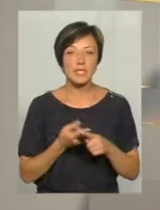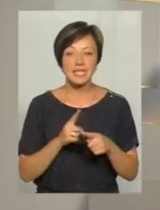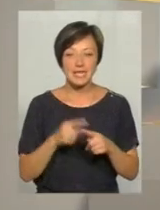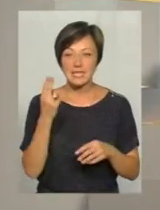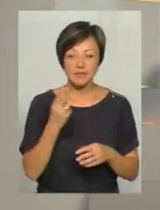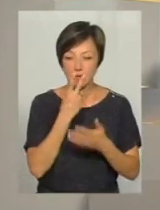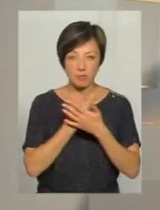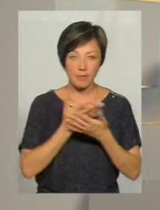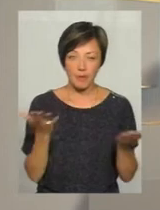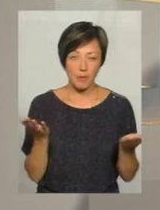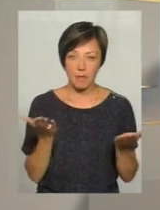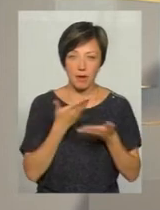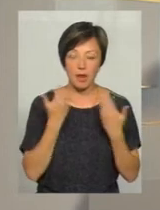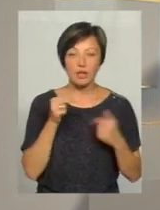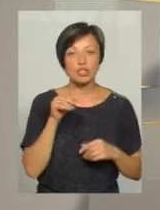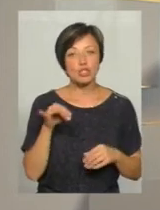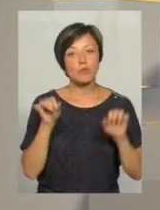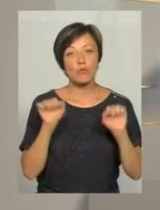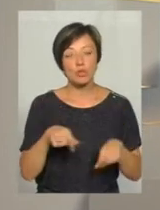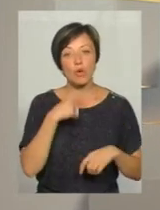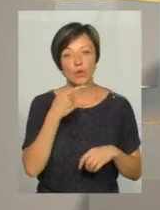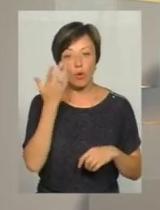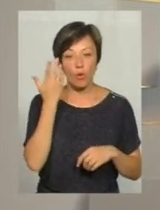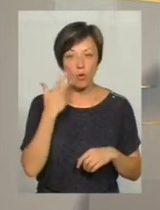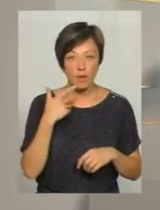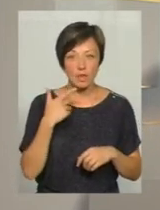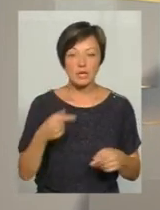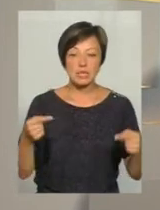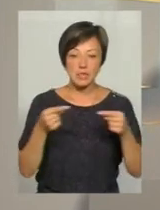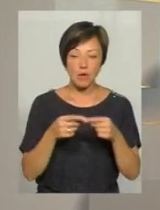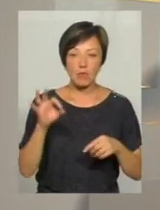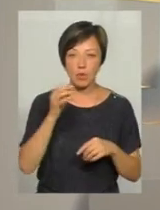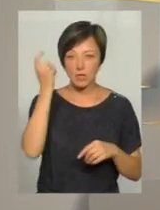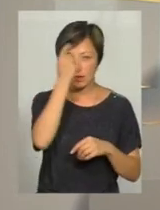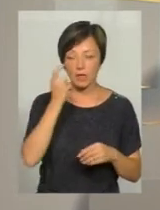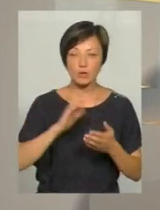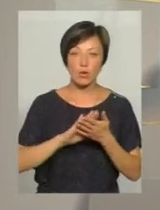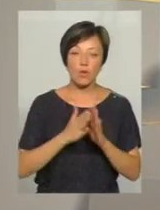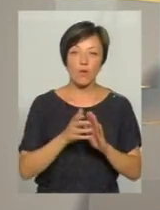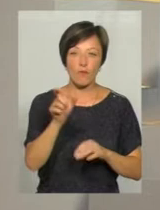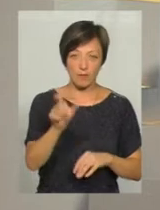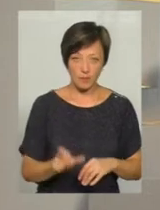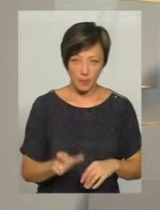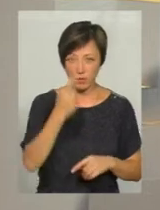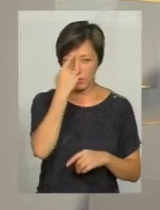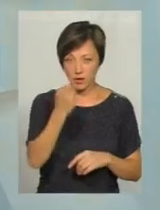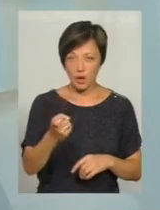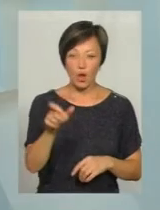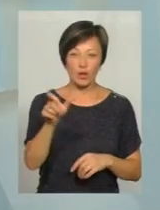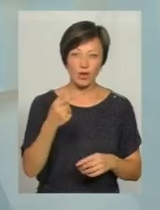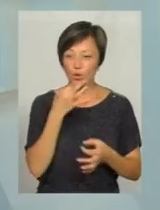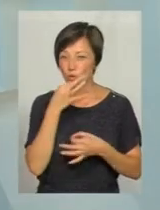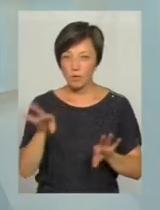цифри немає. Але чи можна говорити, що коли от саме про нетверезого водія повідомляє небойдужий